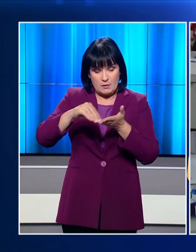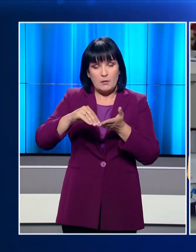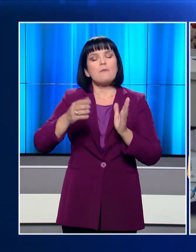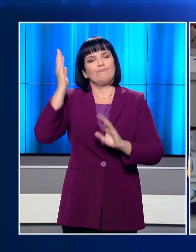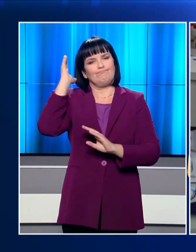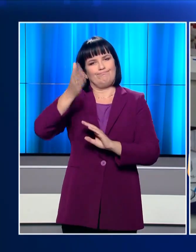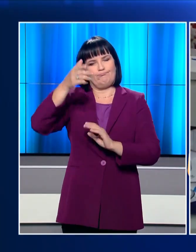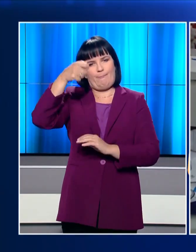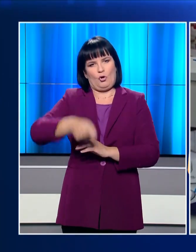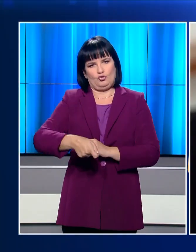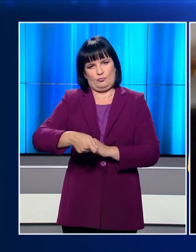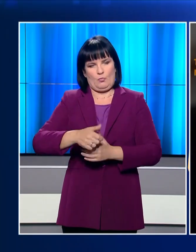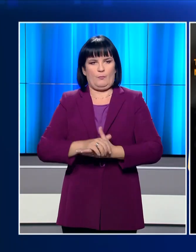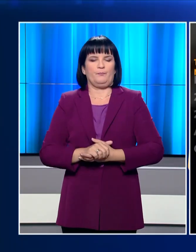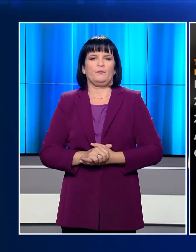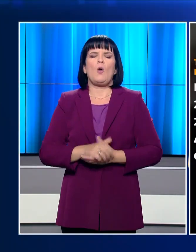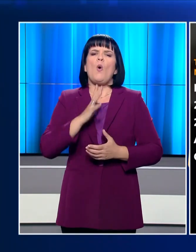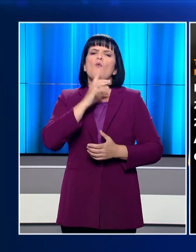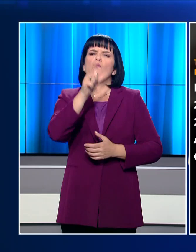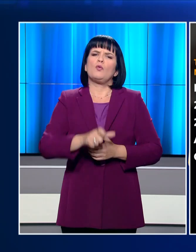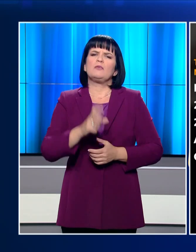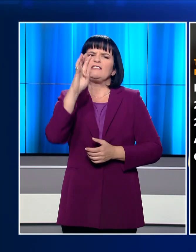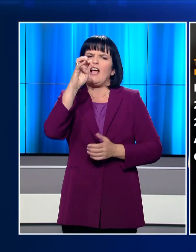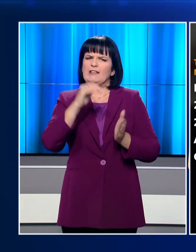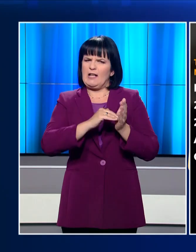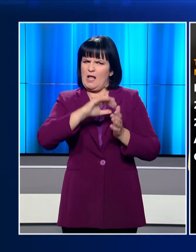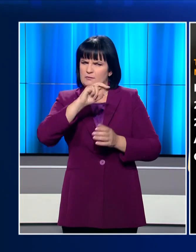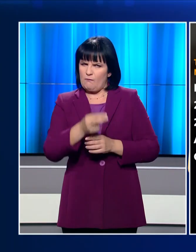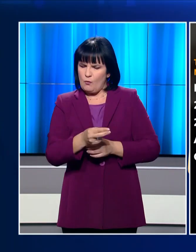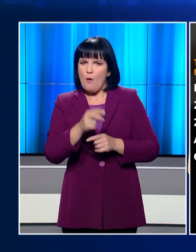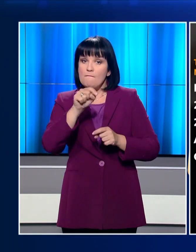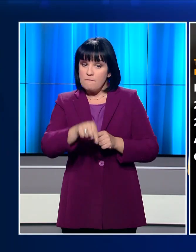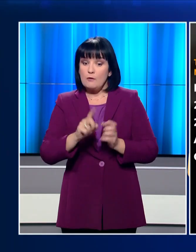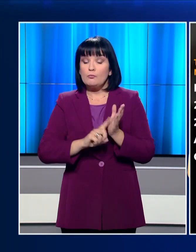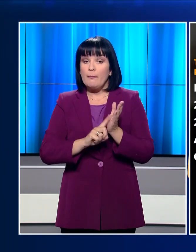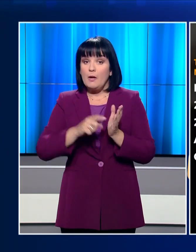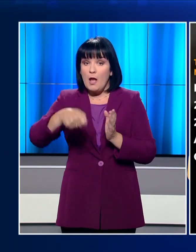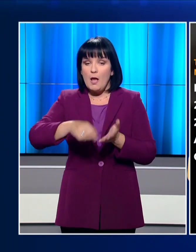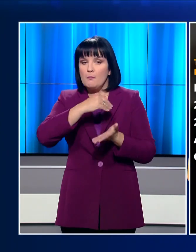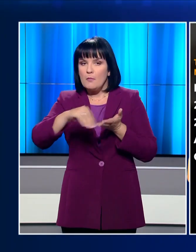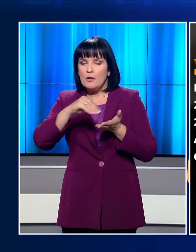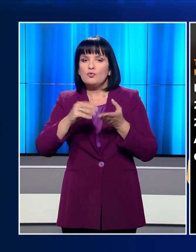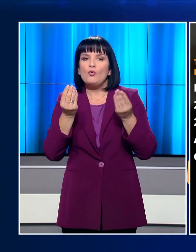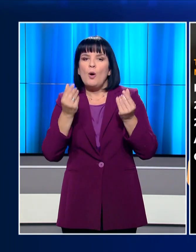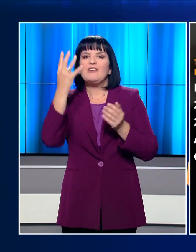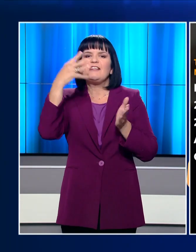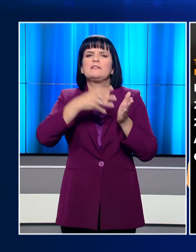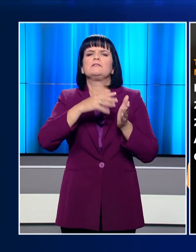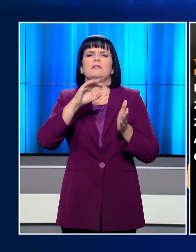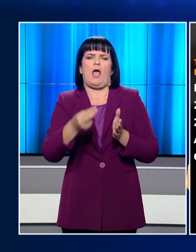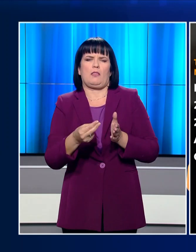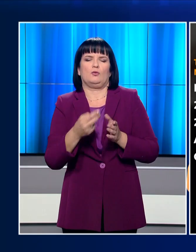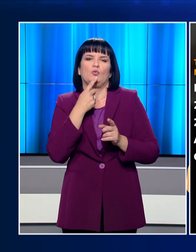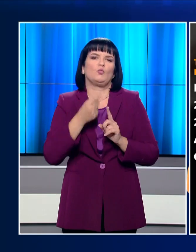πληρώσουν βαριά πρόστιμα στην εφορία. Φορολογούμενος με εισόδημα 40.000 ευρώ φέτος πρέπει να πληρώσει με ηλεκτρονικό τρόπο 4.000 ευρώ.